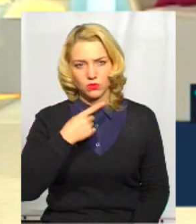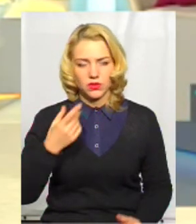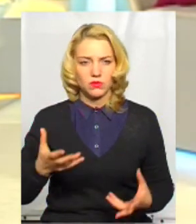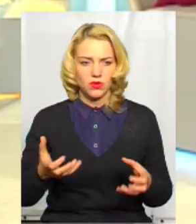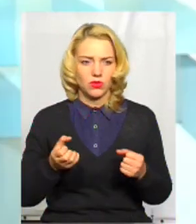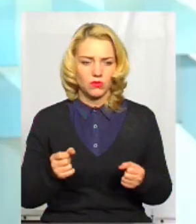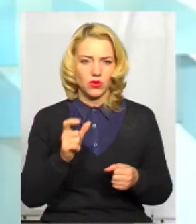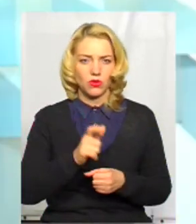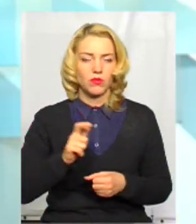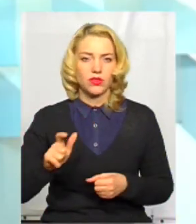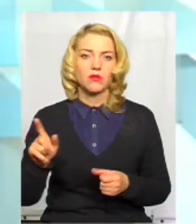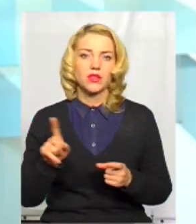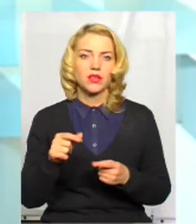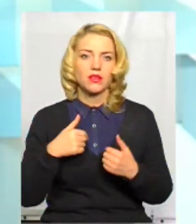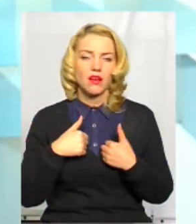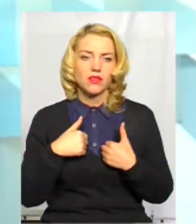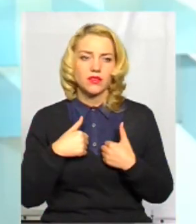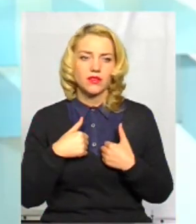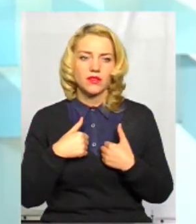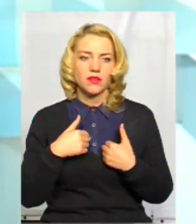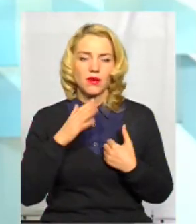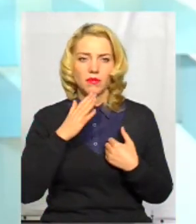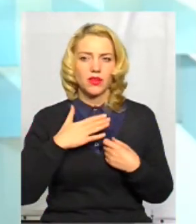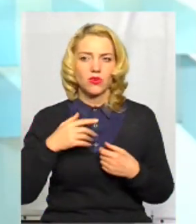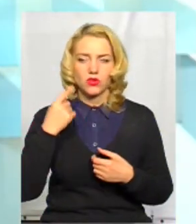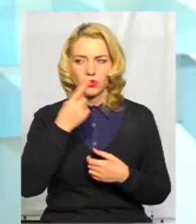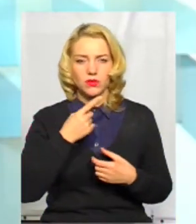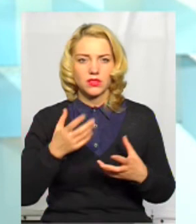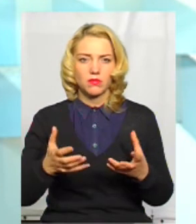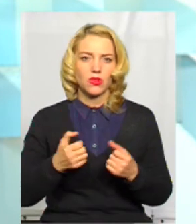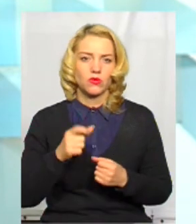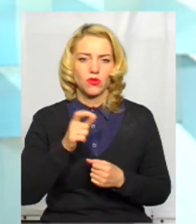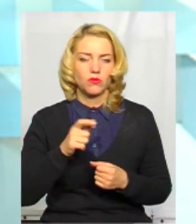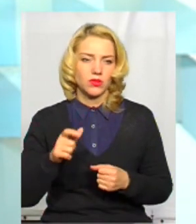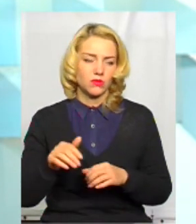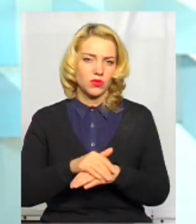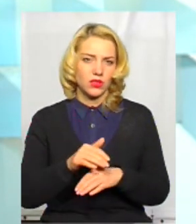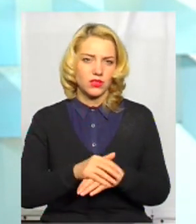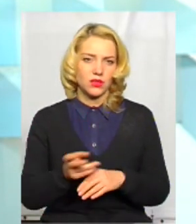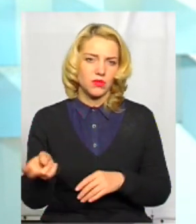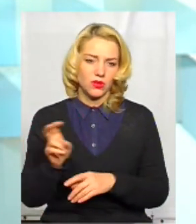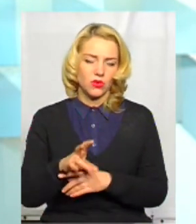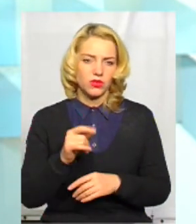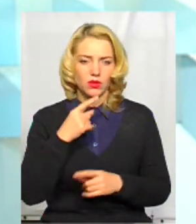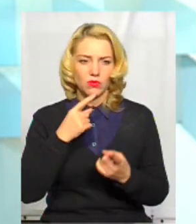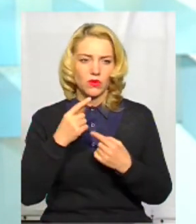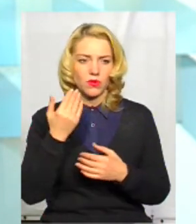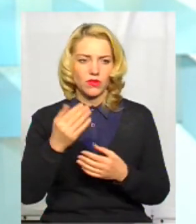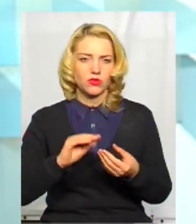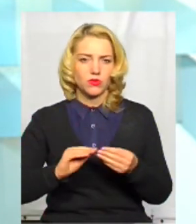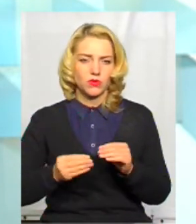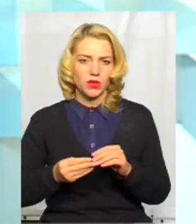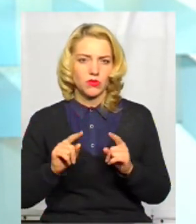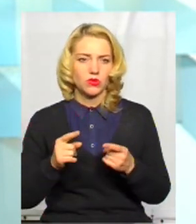громадян, який я буду, мій особистий прийом громадян, тому, будь ласка, приходьте, звичайно, ми поговоримо про вашу проблему,